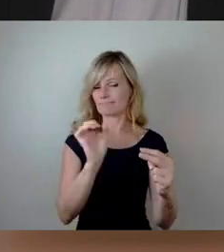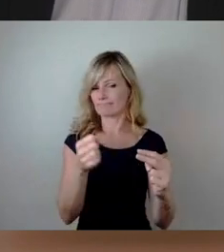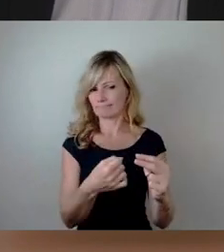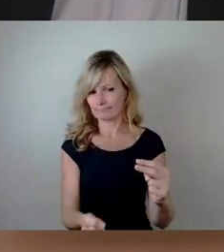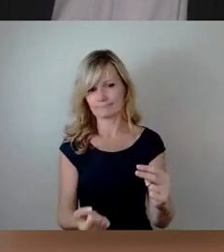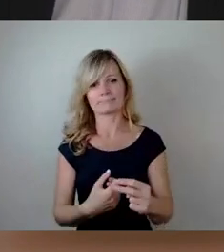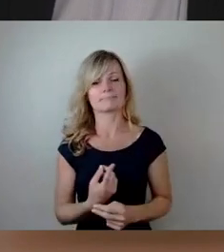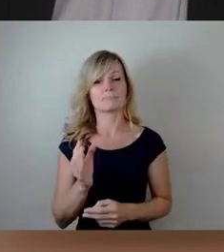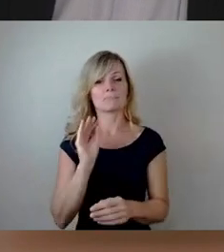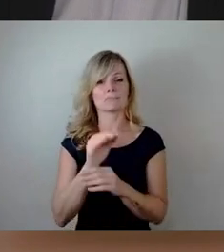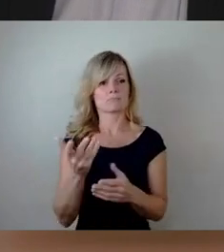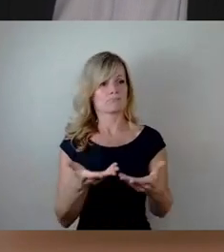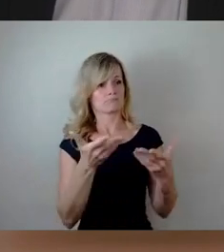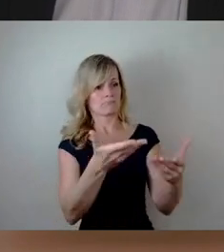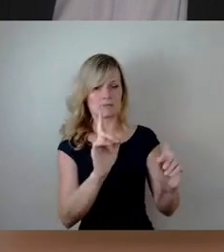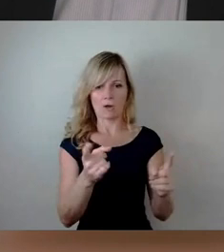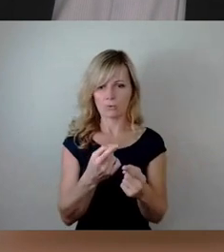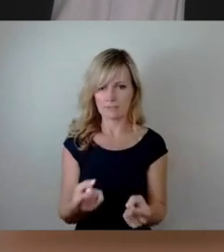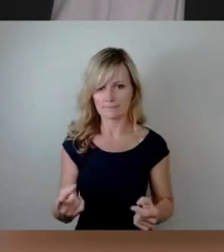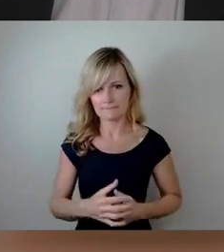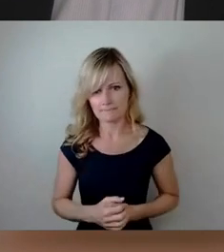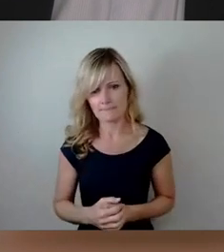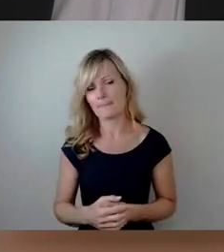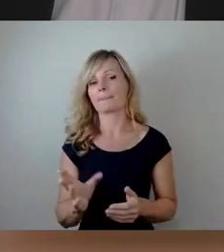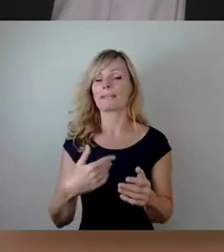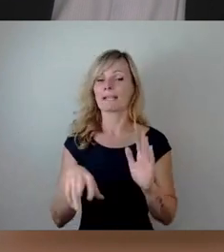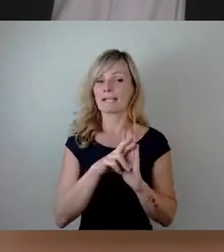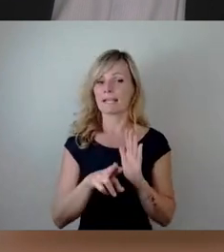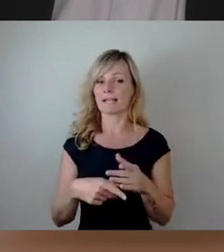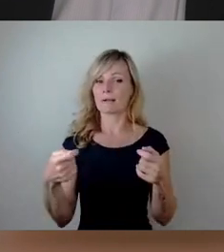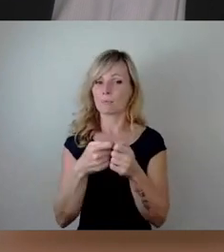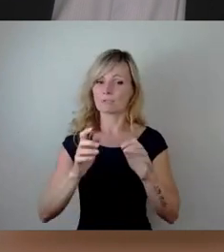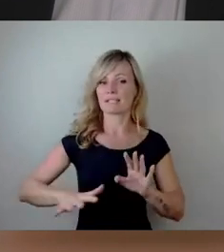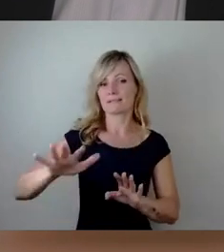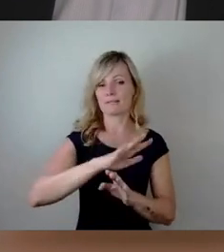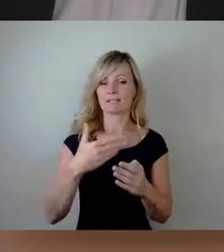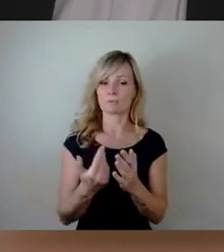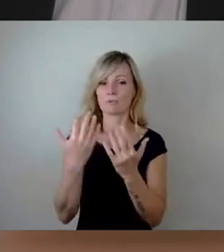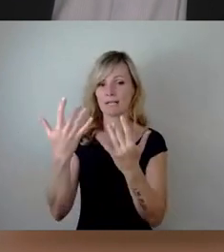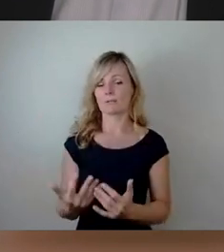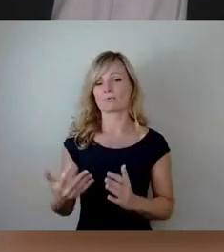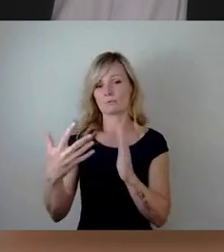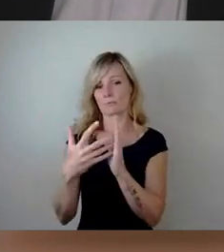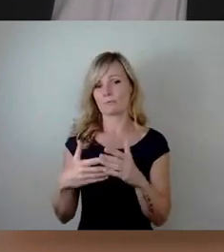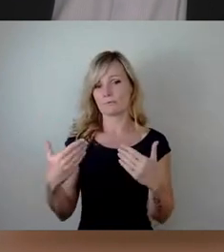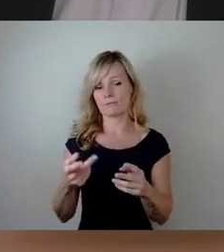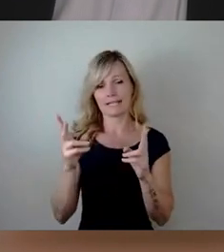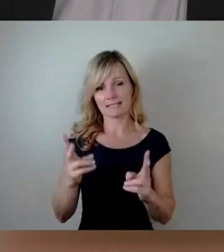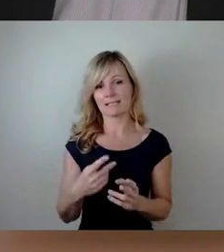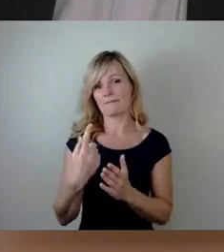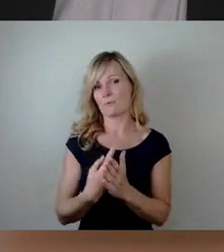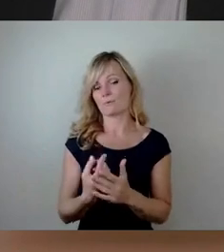Überlassung haben. Standart und Regeln bundesweit in der Rechnungsprüfung ändern ist daher die rechtlich erforderliche